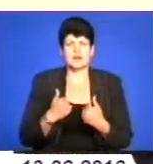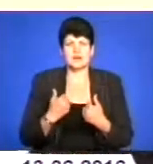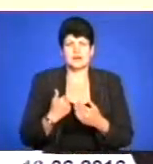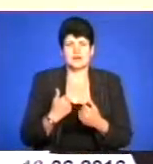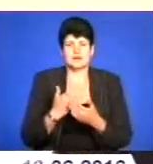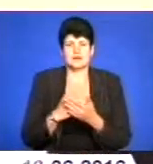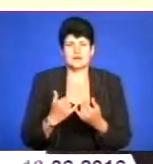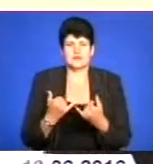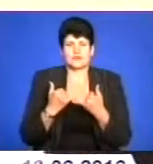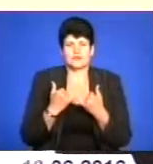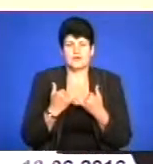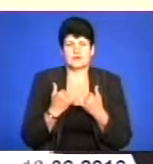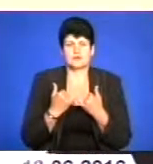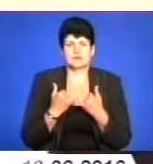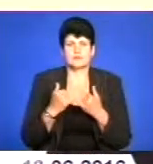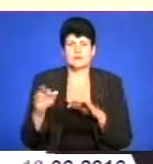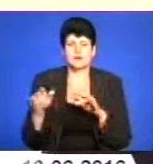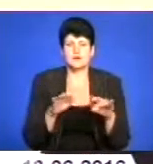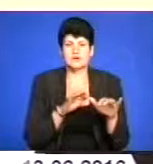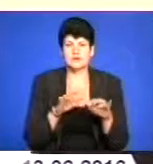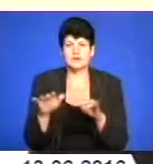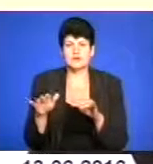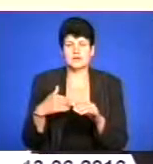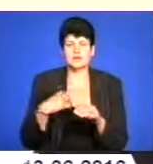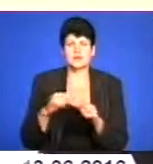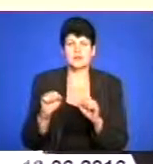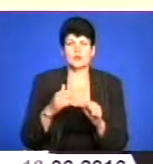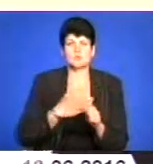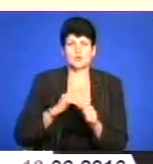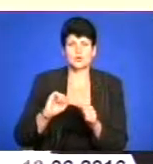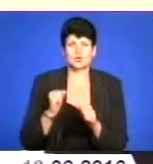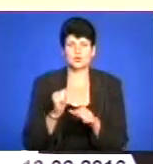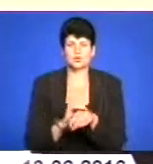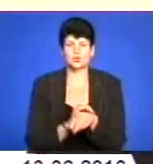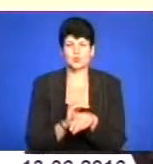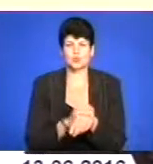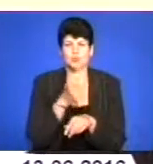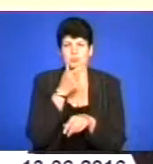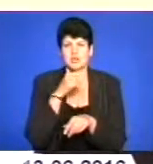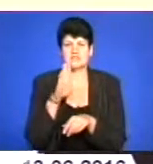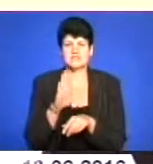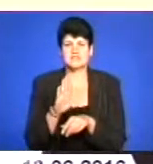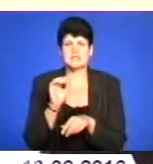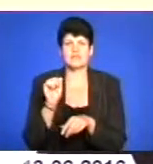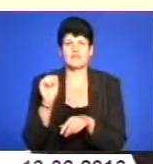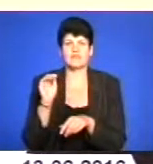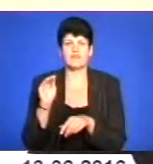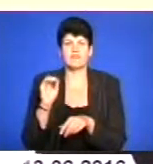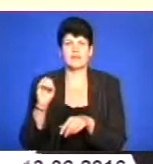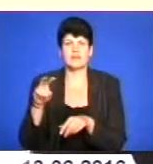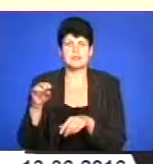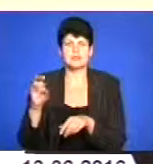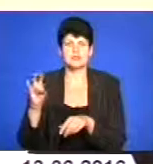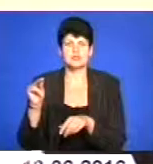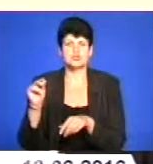оркестру, яким керує мій друг дуже добрий, пан Василь Филинчак. Також